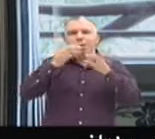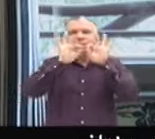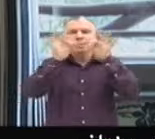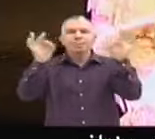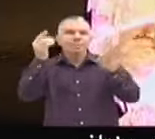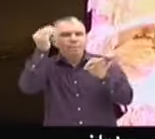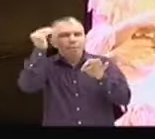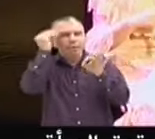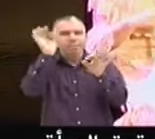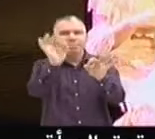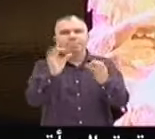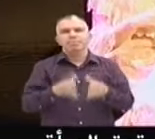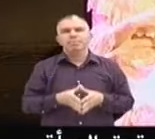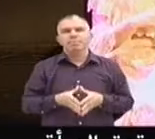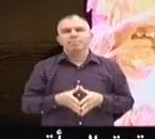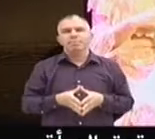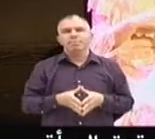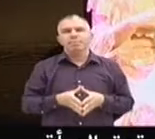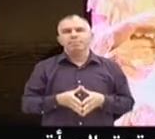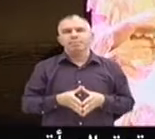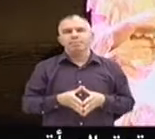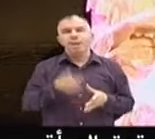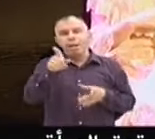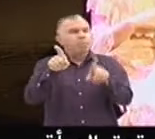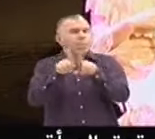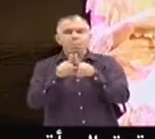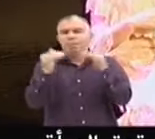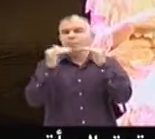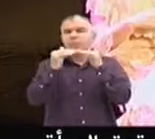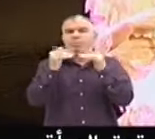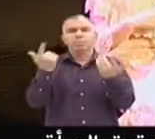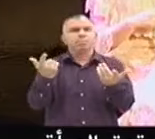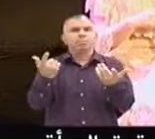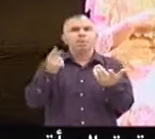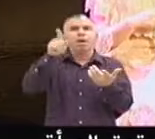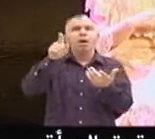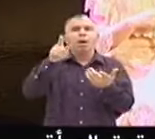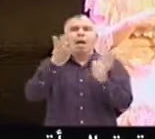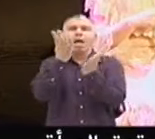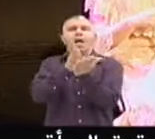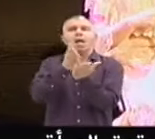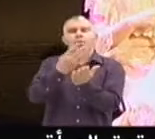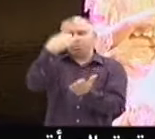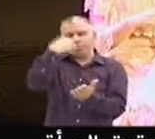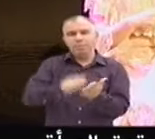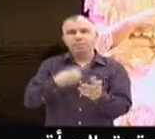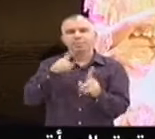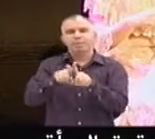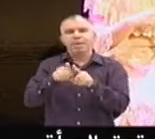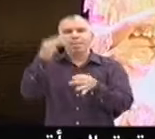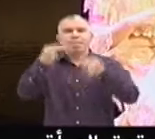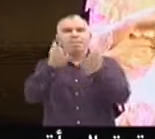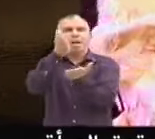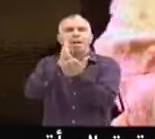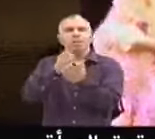se jouer autrement. Et non pas comme nous, en 289, décapitule sur le temps, instaurer les droits de l'homme et les